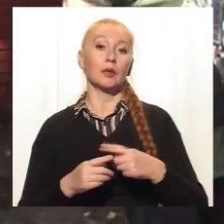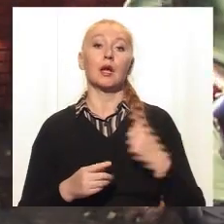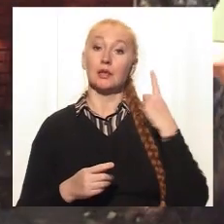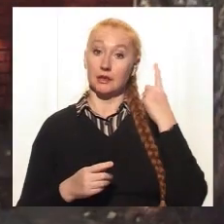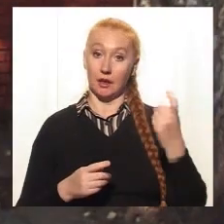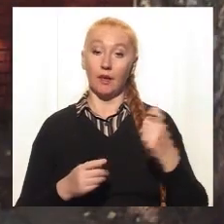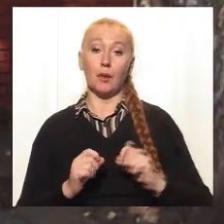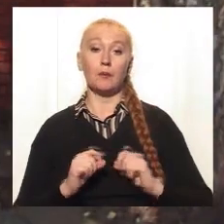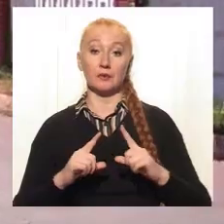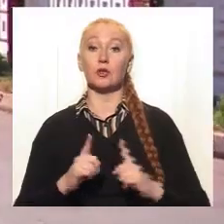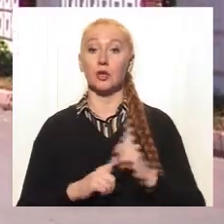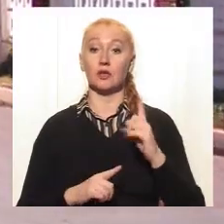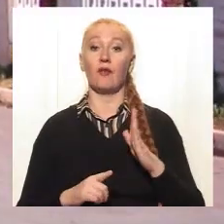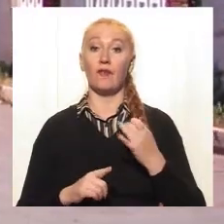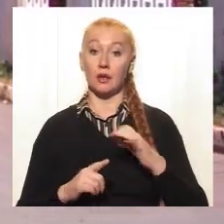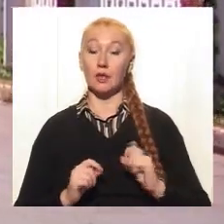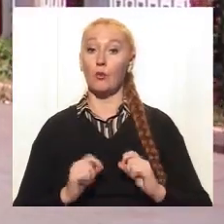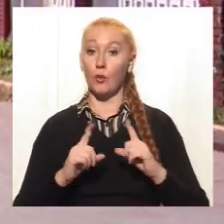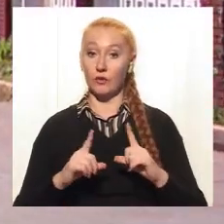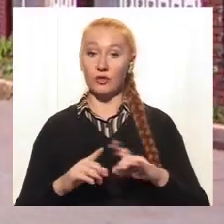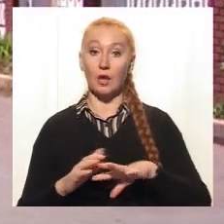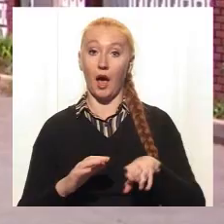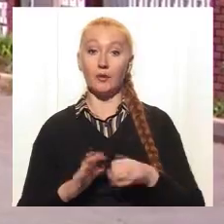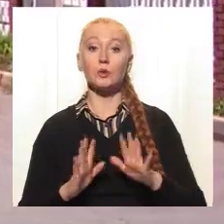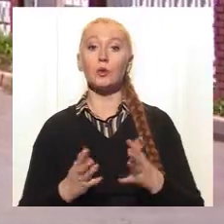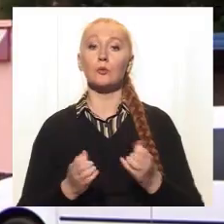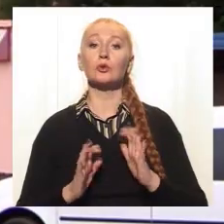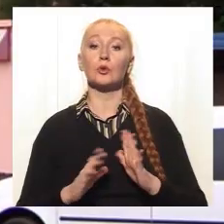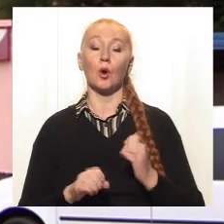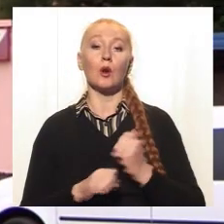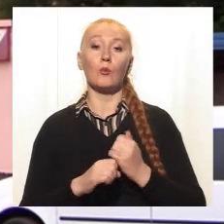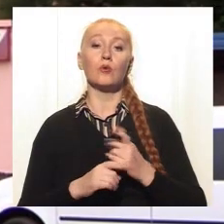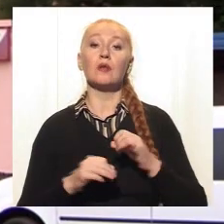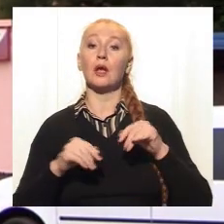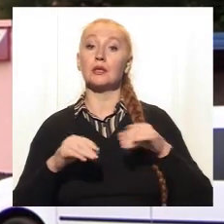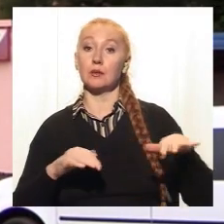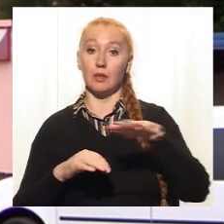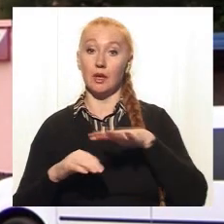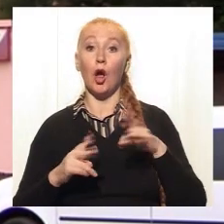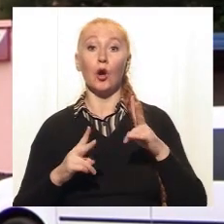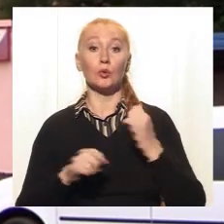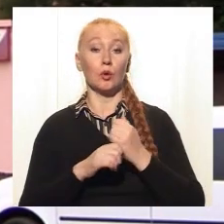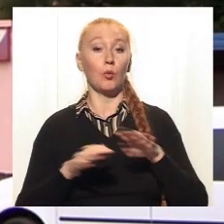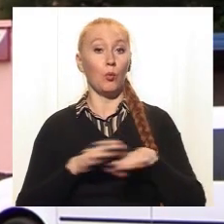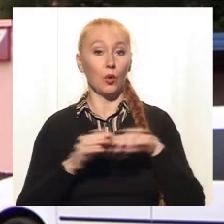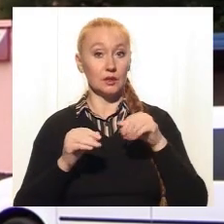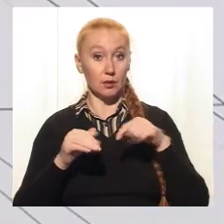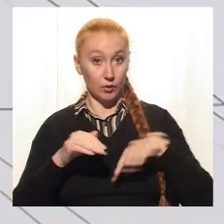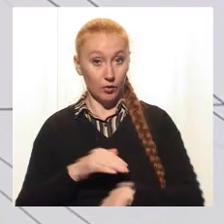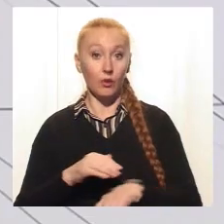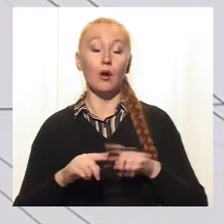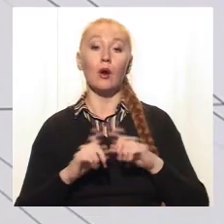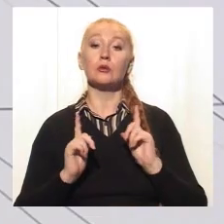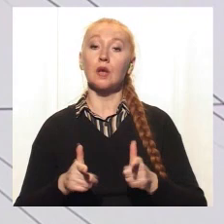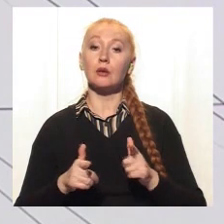підвищенню з вересня. Натомість підвищений аванс отримали лише ті, хто працює на поверхні. Робітники, що працюють під землею, отримали гроші